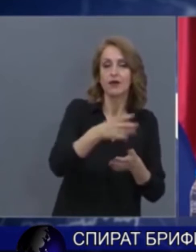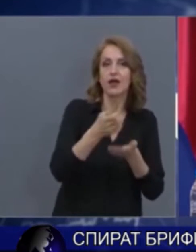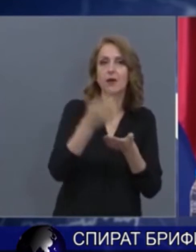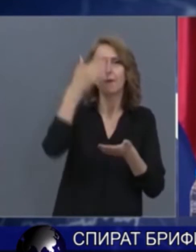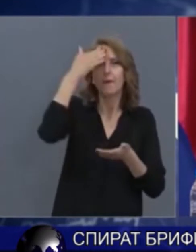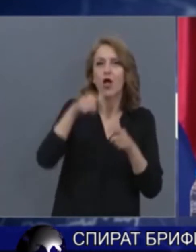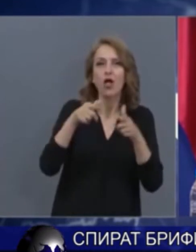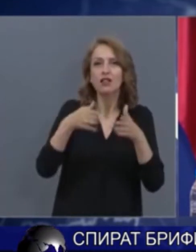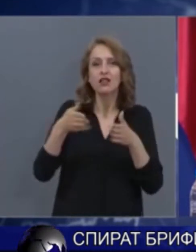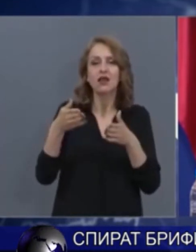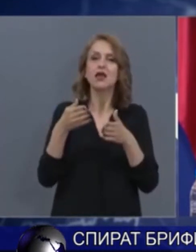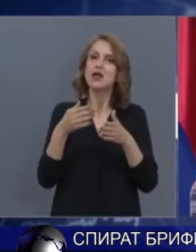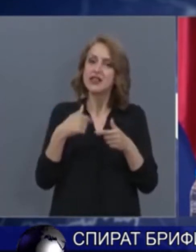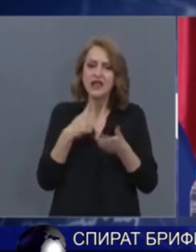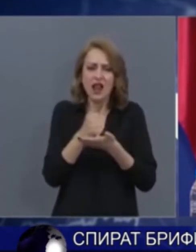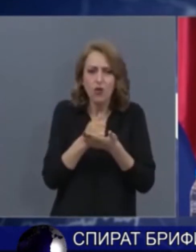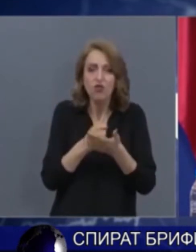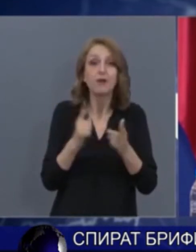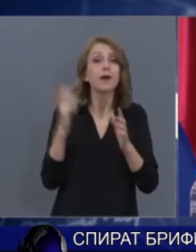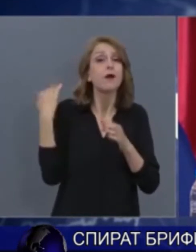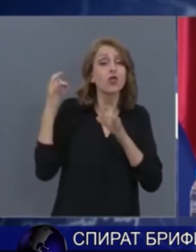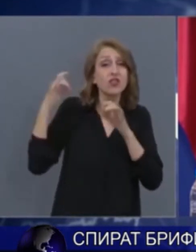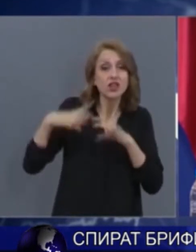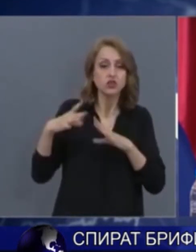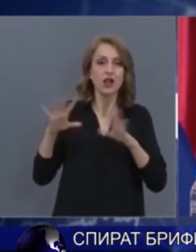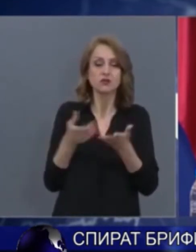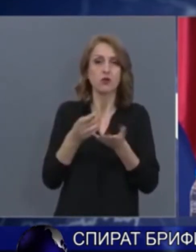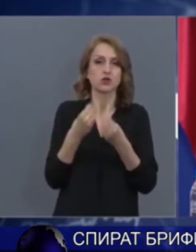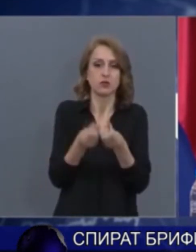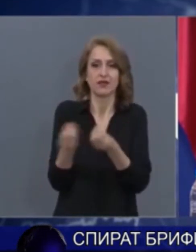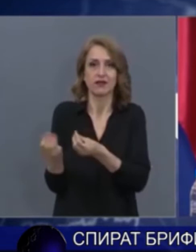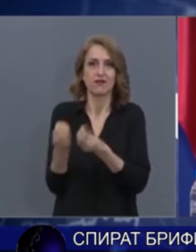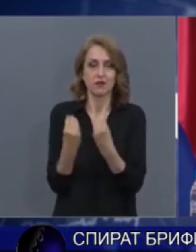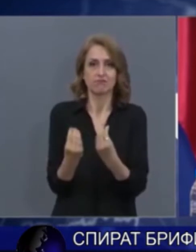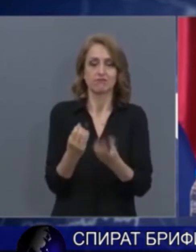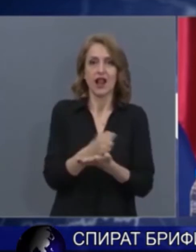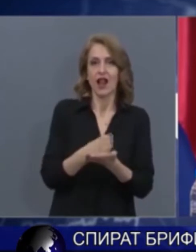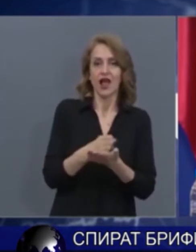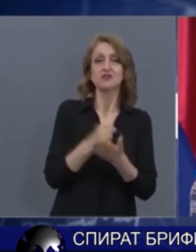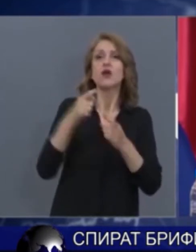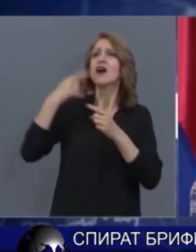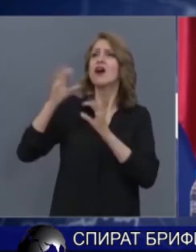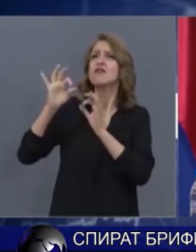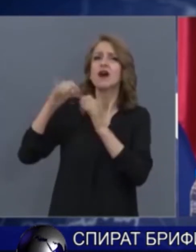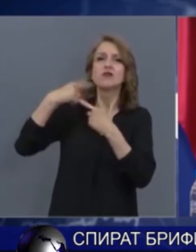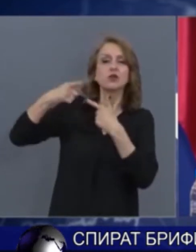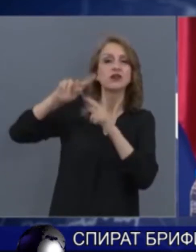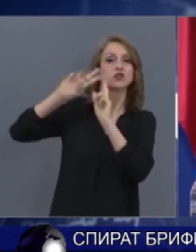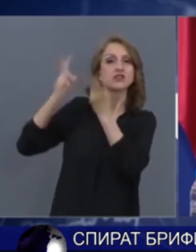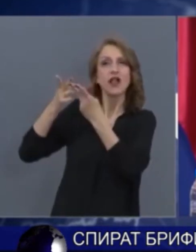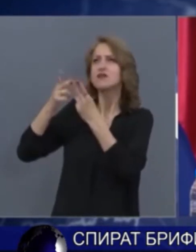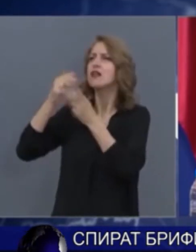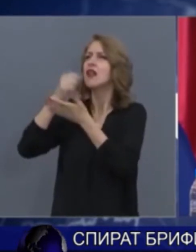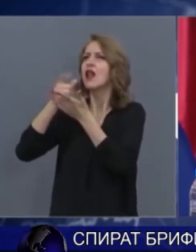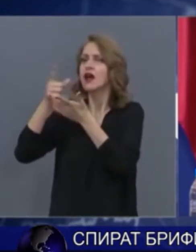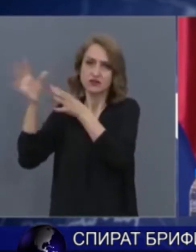казваха, че е най-сполучливо от първия момент, от първия миг. Не искам да си придавам нито важност, нито да